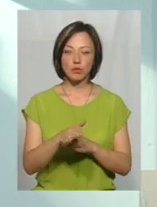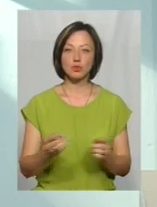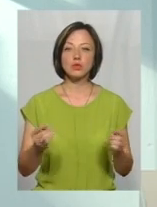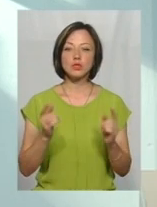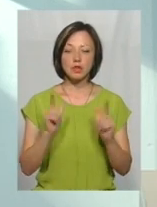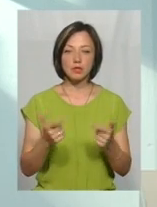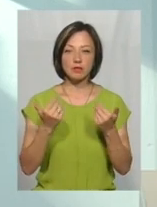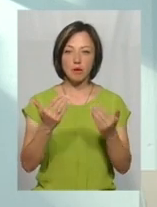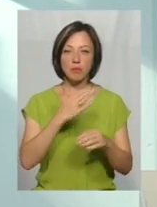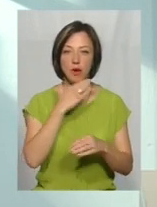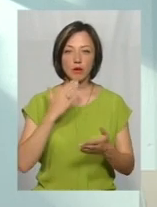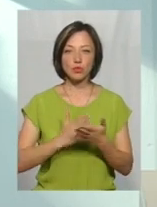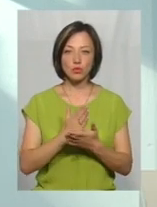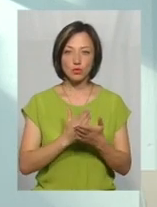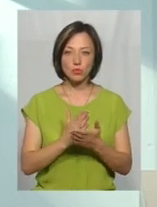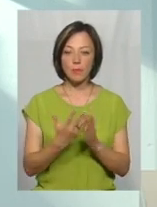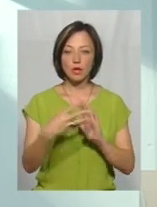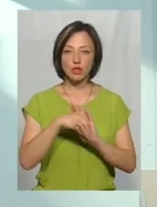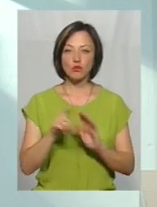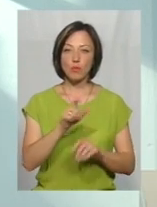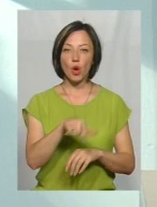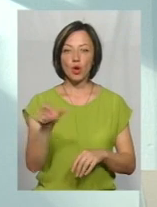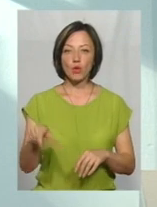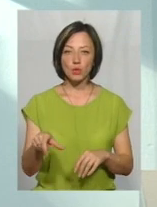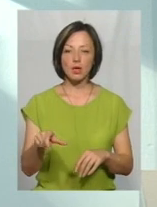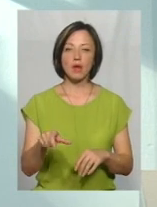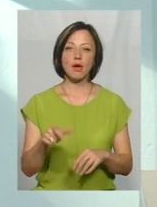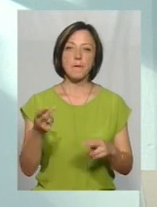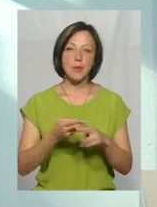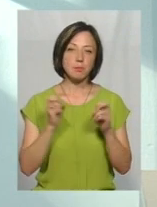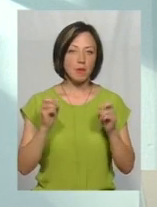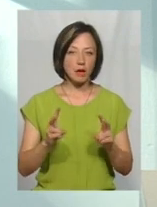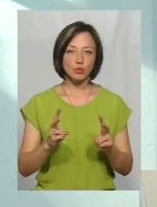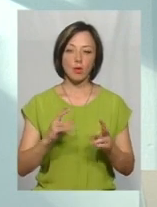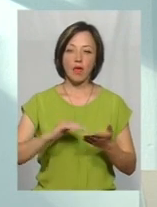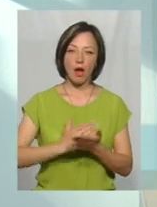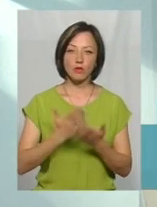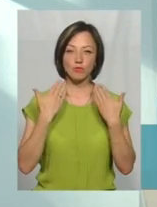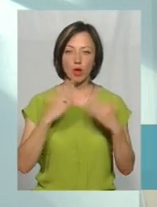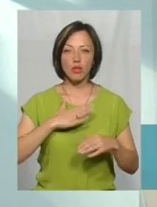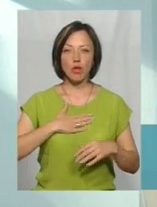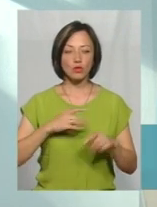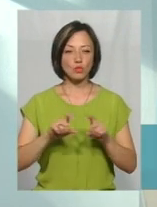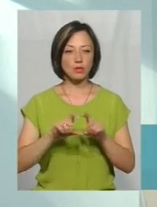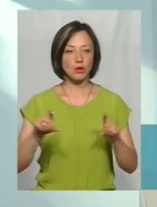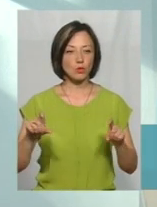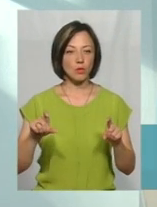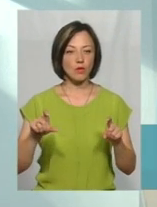причетні до того, щоб наші люди безпечно, якісно відпочивали. Наша установа